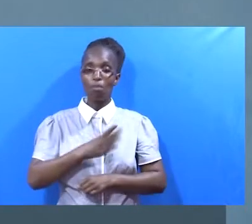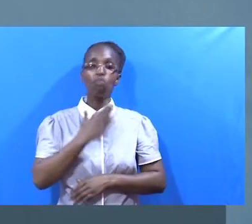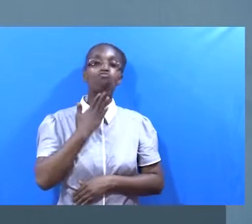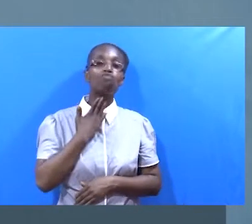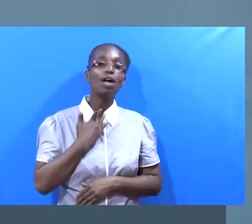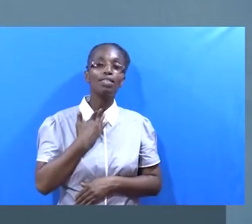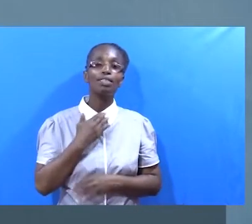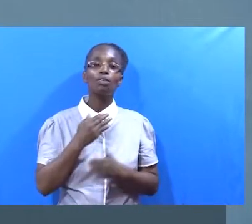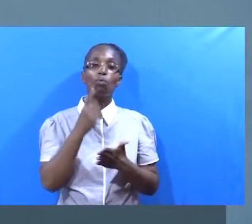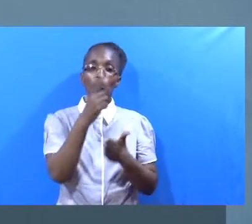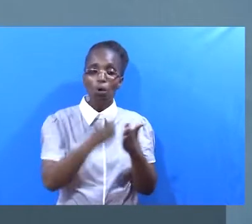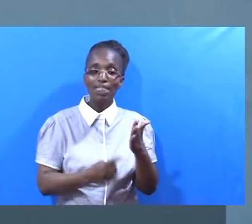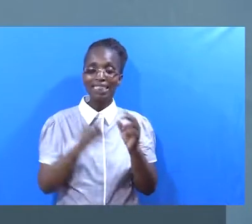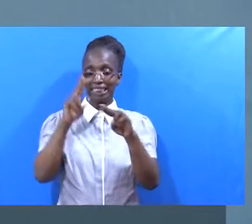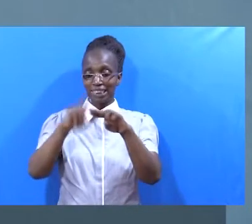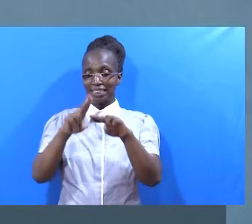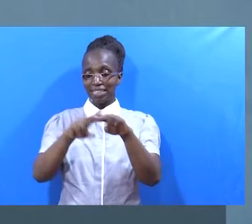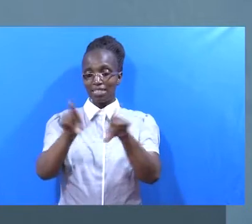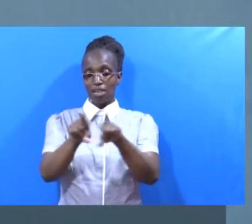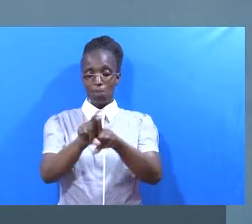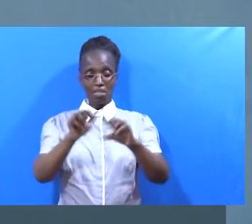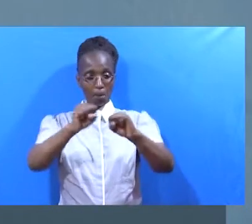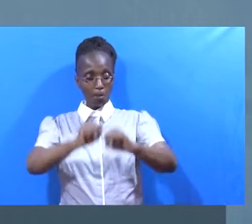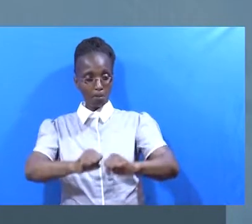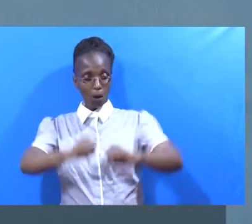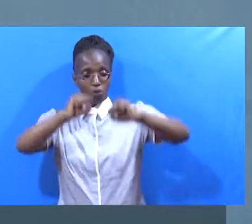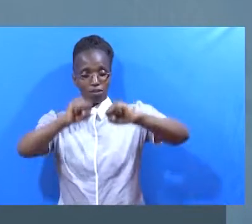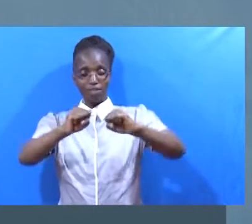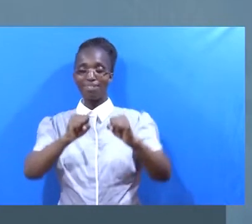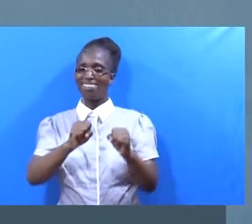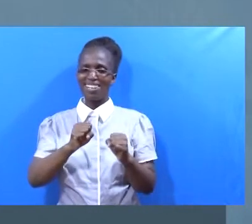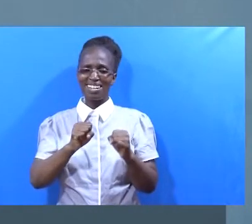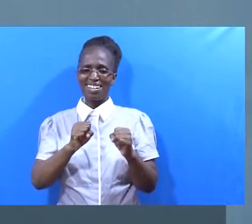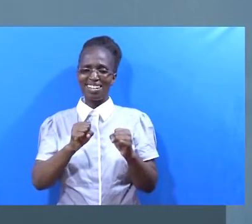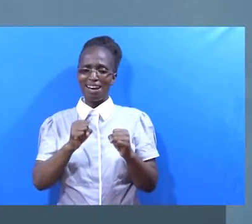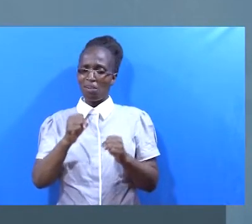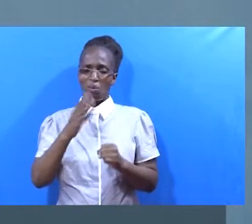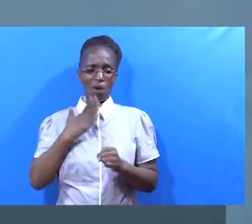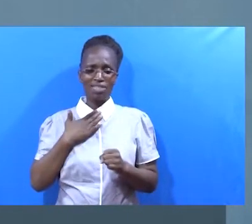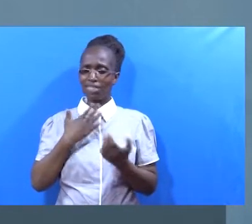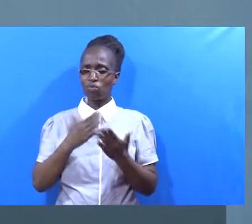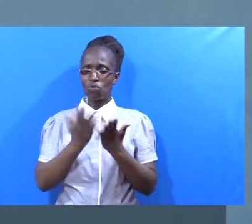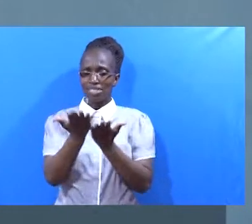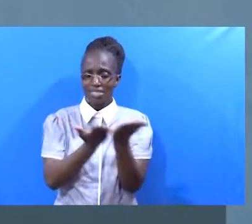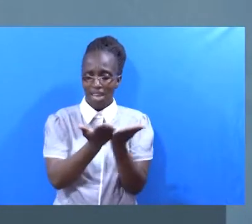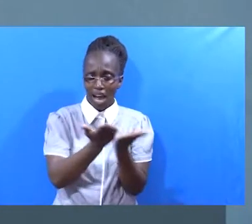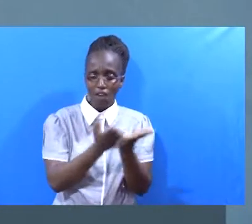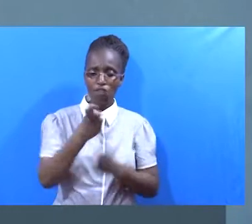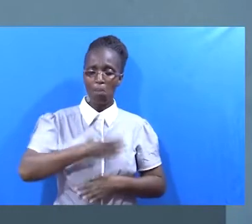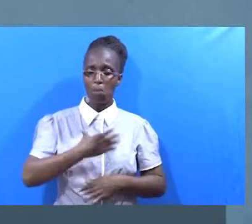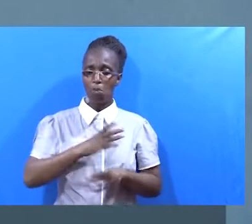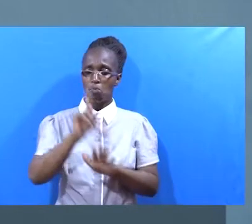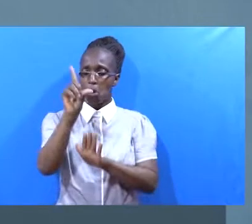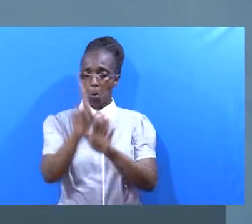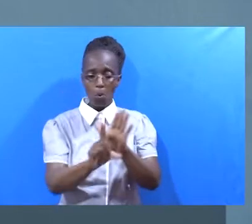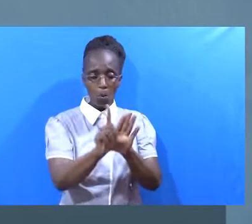wanataka kukaa Kama boss Watumikiwe Wengi wanataka kukaa Awana shunguli na wale walioko chini